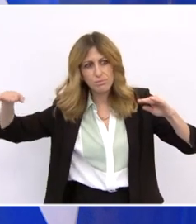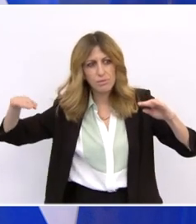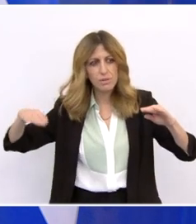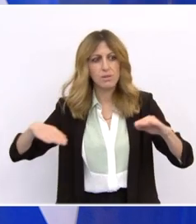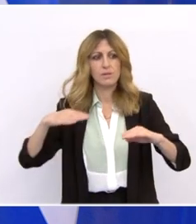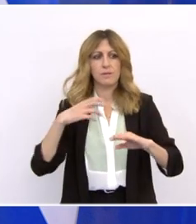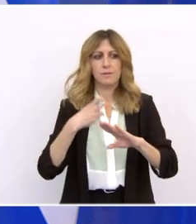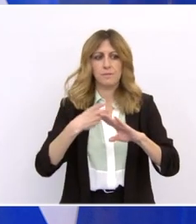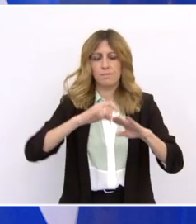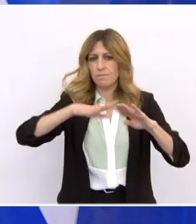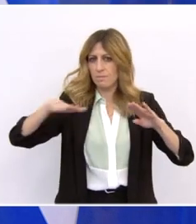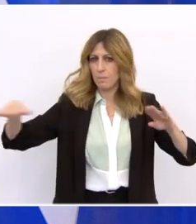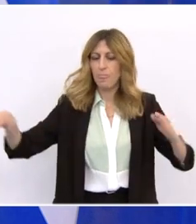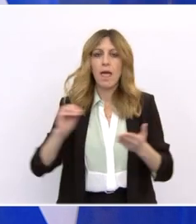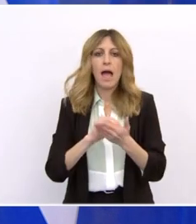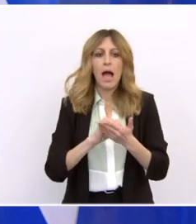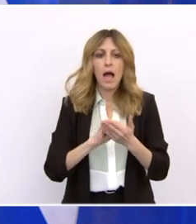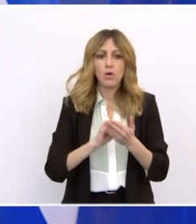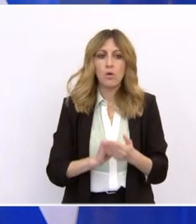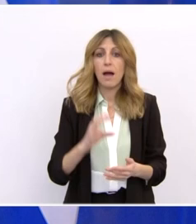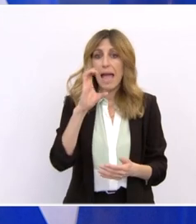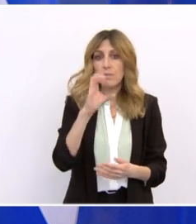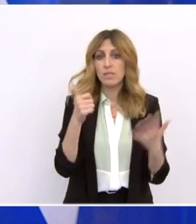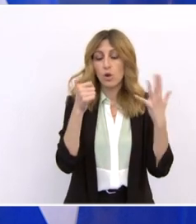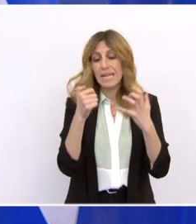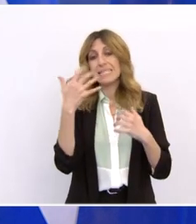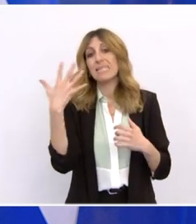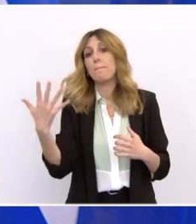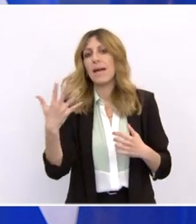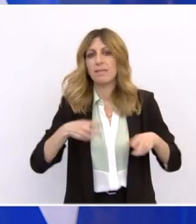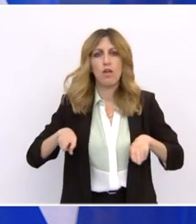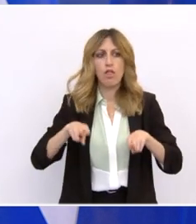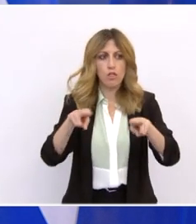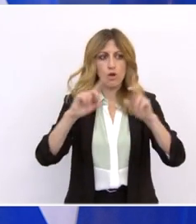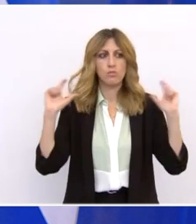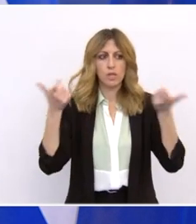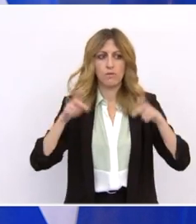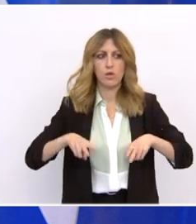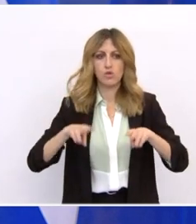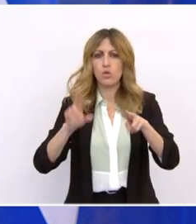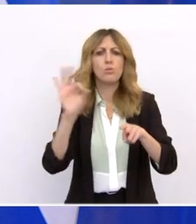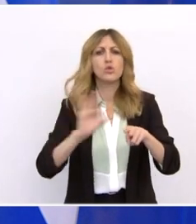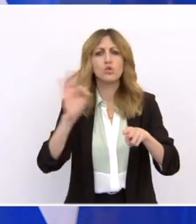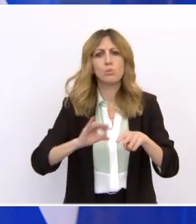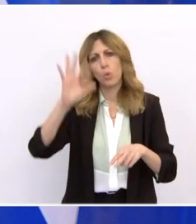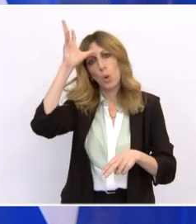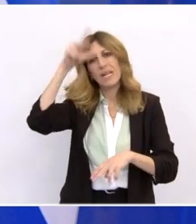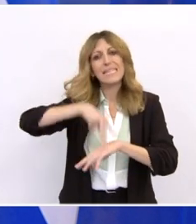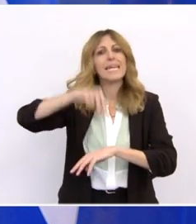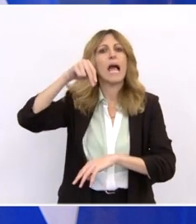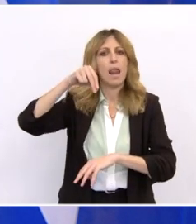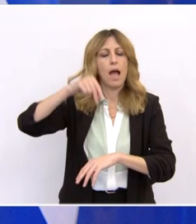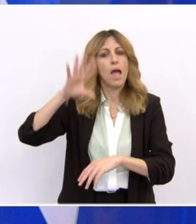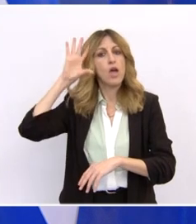Ε65, για τον οποίον είχαμε την ευκαιρία να μιλήσουμε πριν από λίγες εβδομάδες στα Τρίκαλα, που θα συνδέει